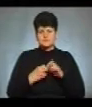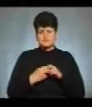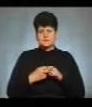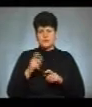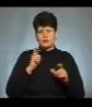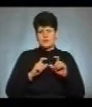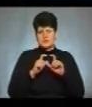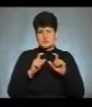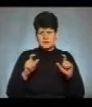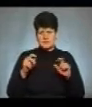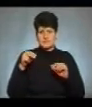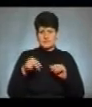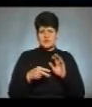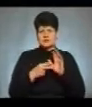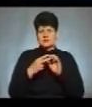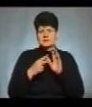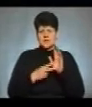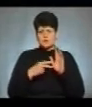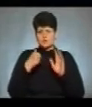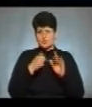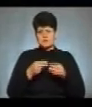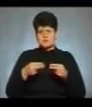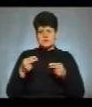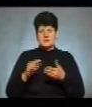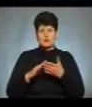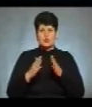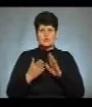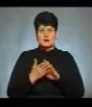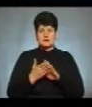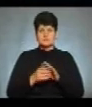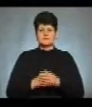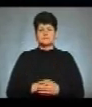університеті. У 2017 році підписав контракт.